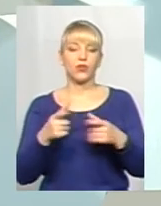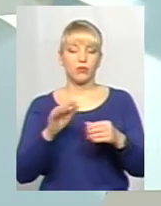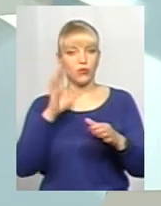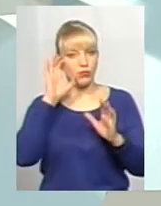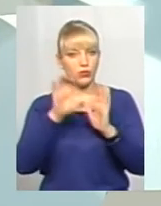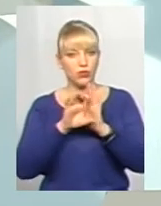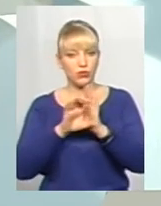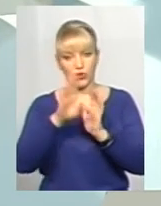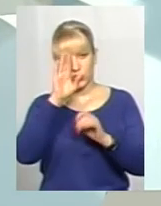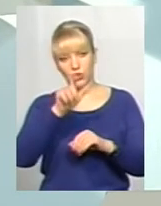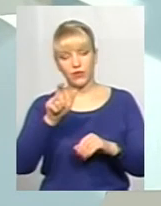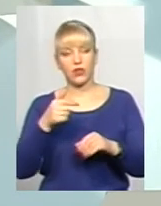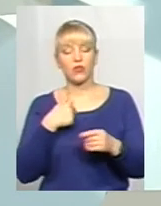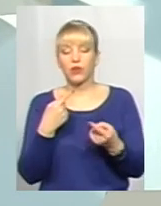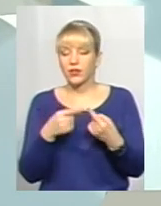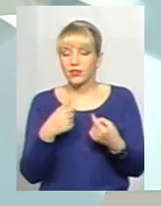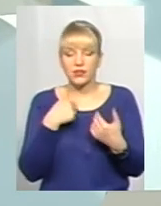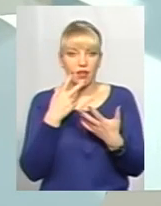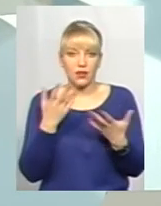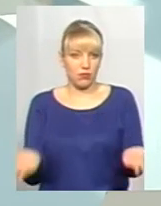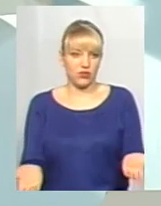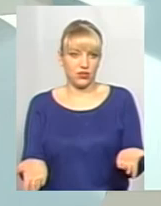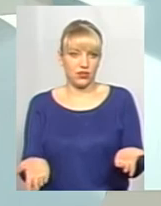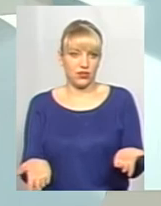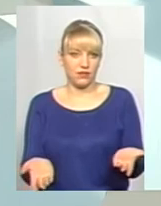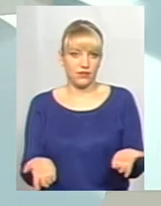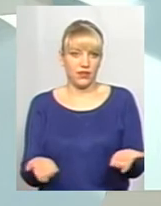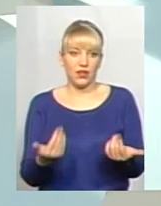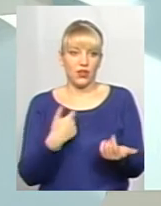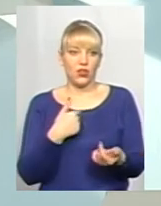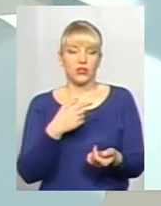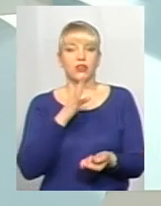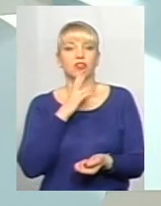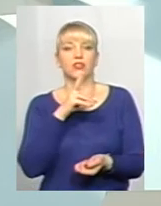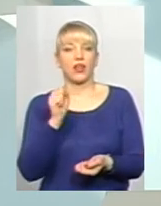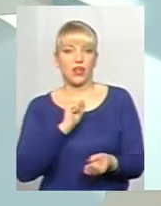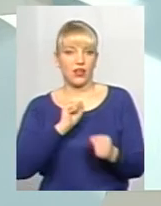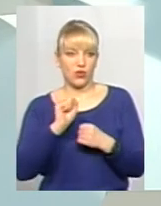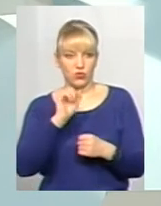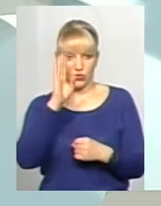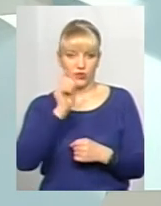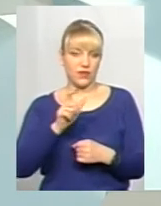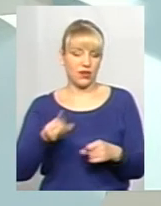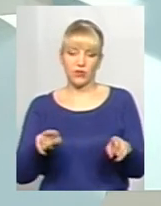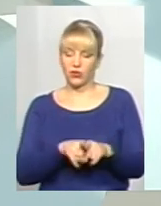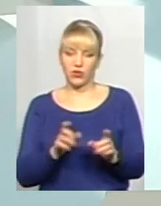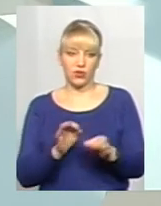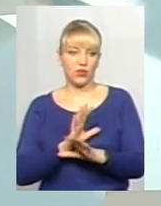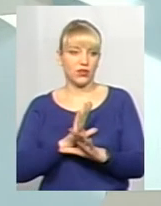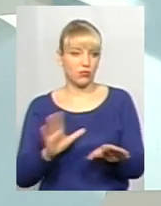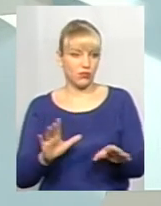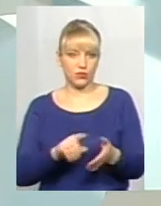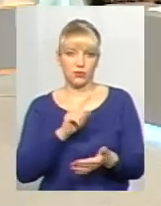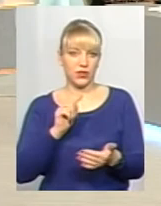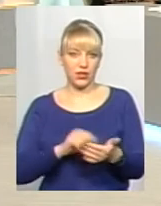чоловіків, але якоїсь різниці я не бачила, що я жінка і керую чоловіками. Ніколи не було ніяких питань